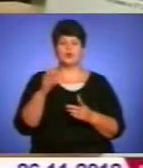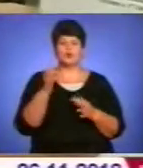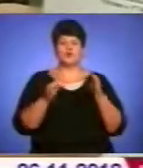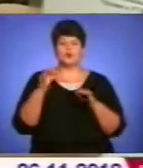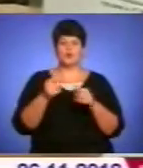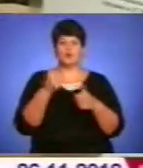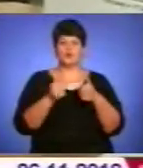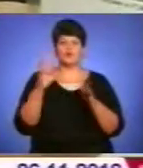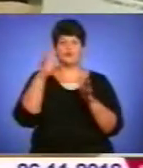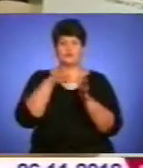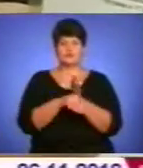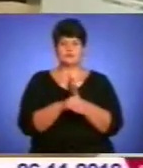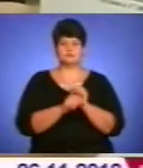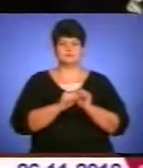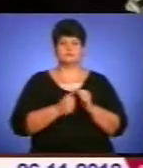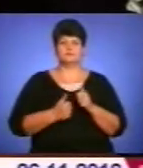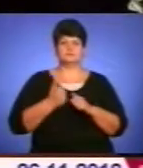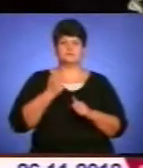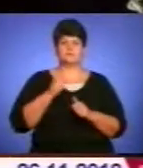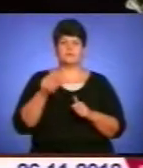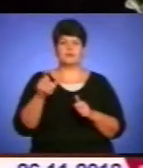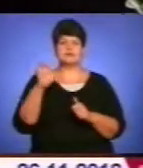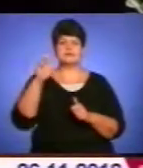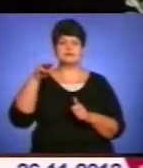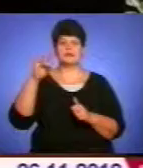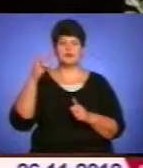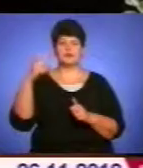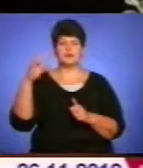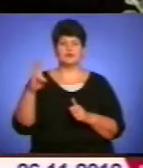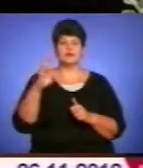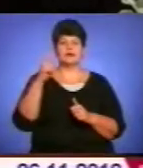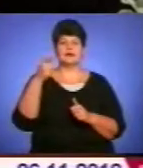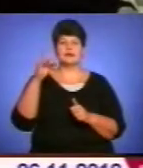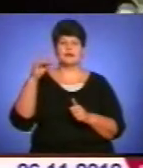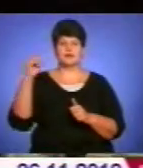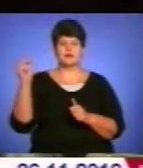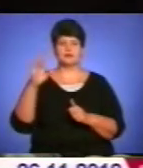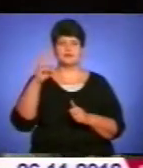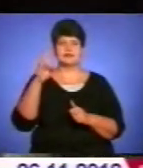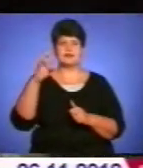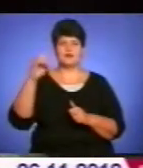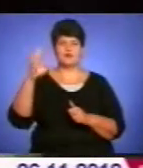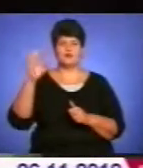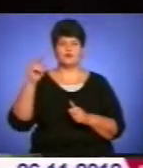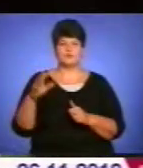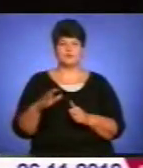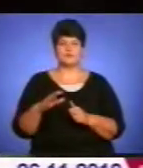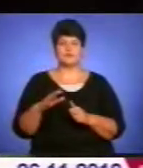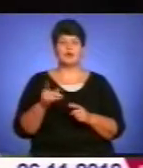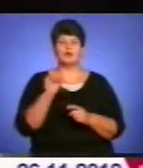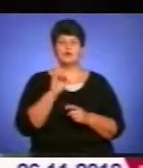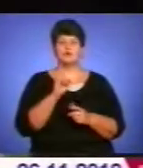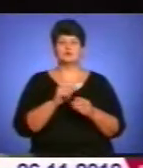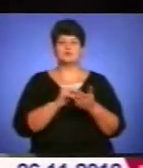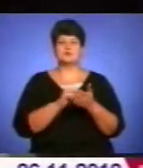визнані у театральному світі авторитети. Зокрема, Федір Стригун, Володимир Григоренко, Василь Неволов. Оцінюється хто? Молодий